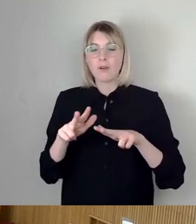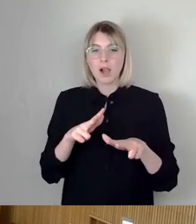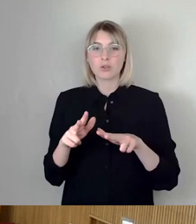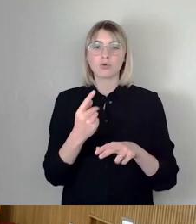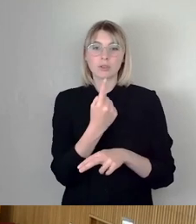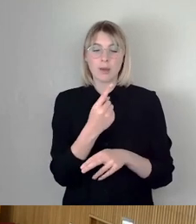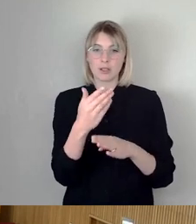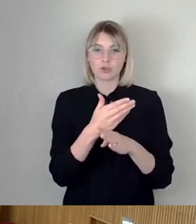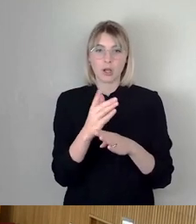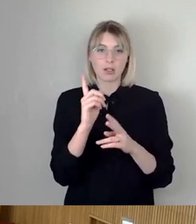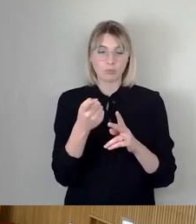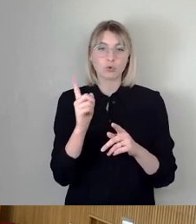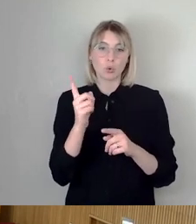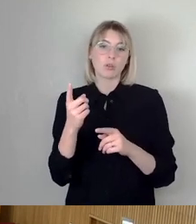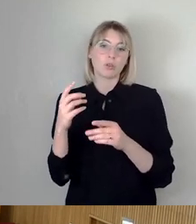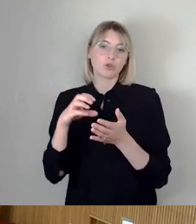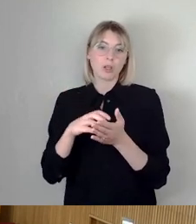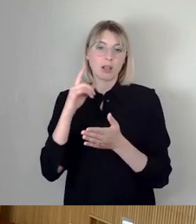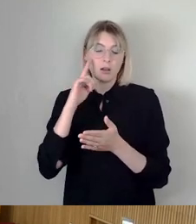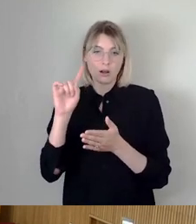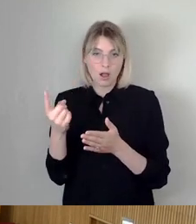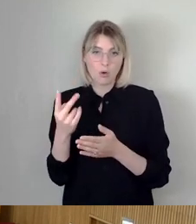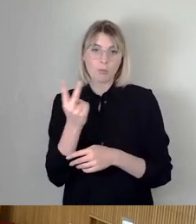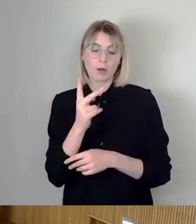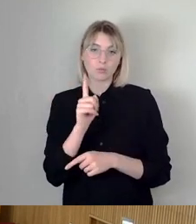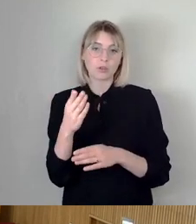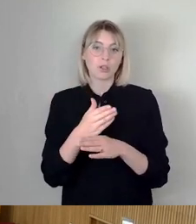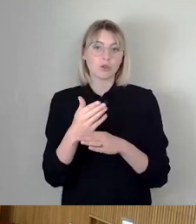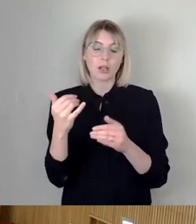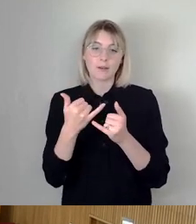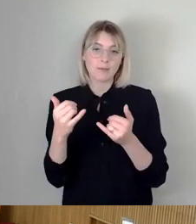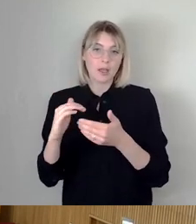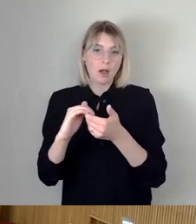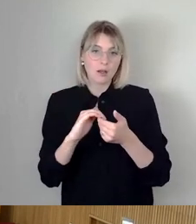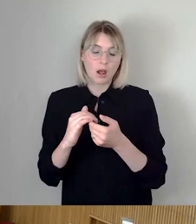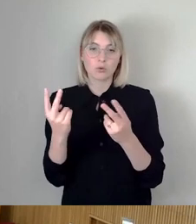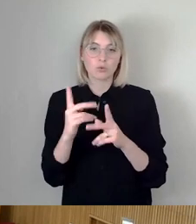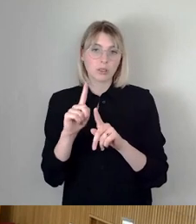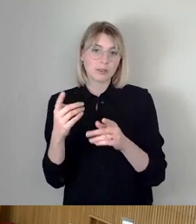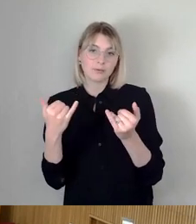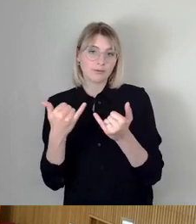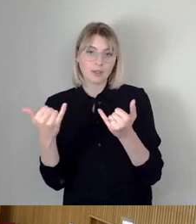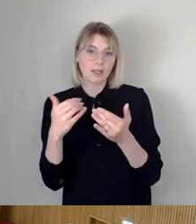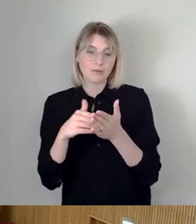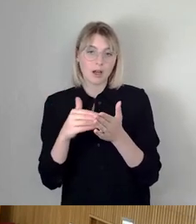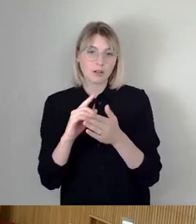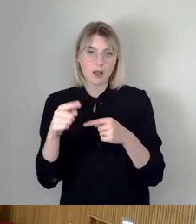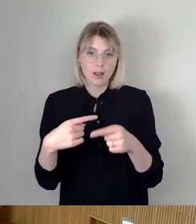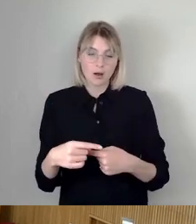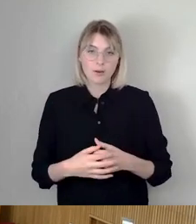ob man das als Einheit weiter betreiben will. Frau Jenisch würde zum letzten Punkt nochmal ergänzen. Also es gab ja bisher schon